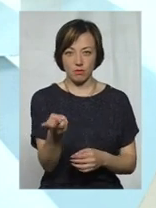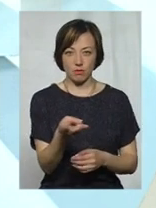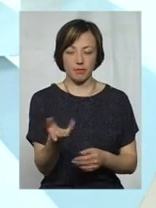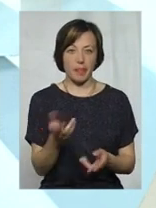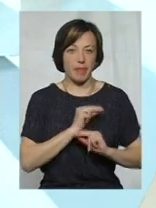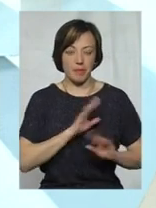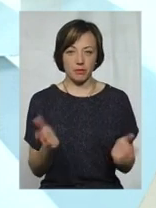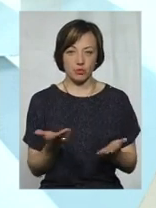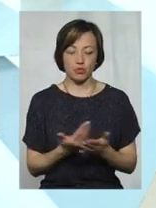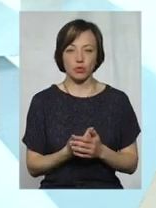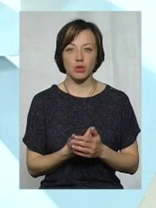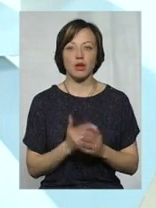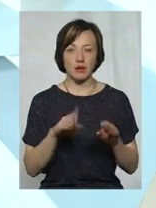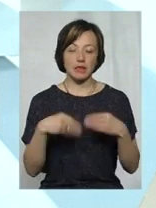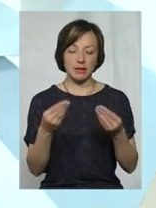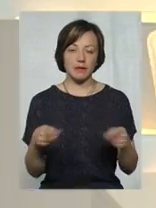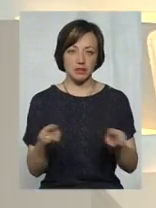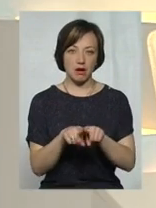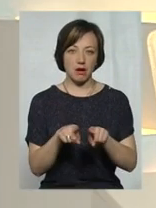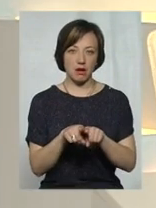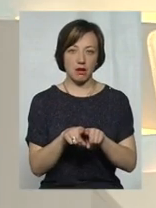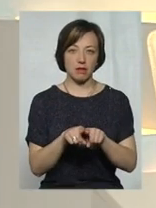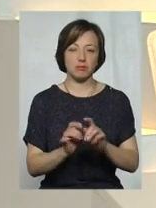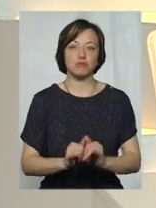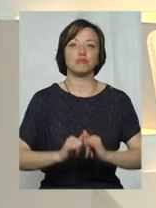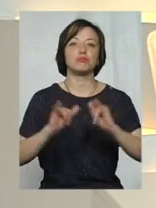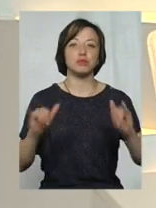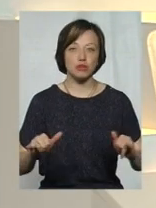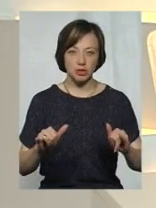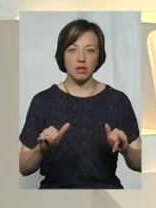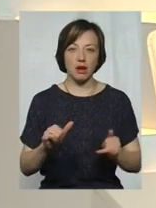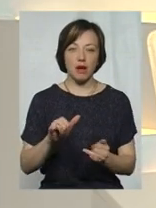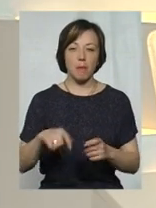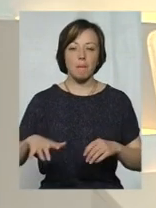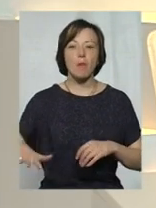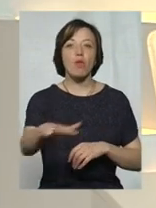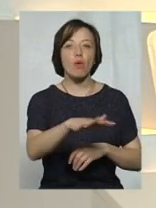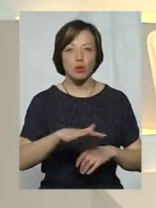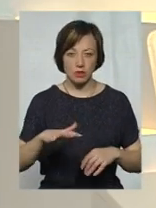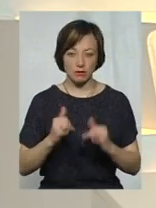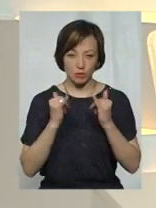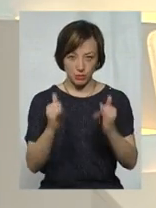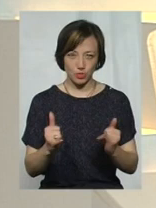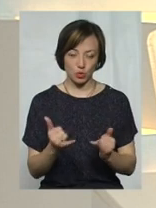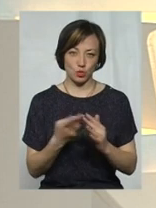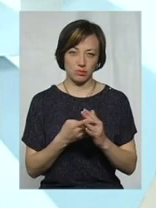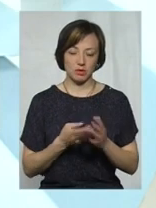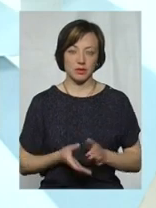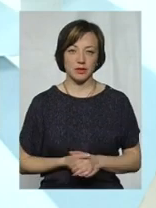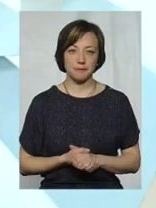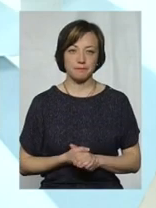Відповідно, буде надаватися така збільшена квадратні метри норматива на житло.